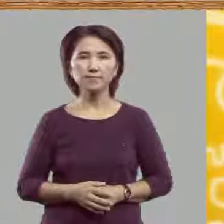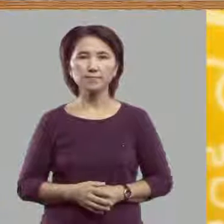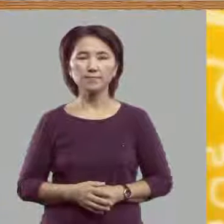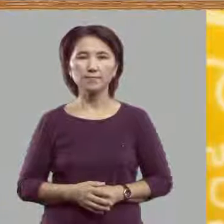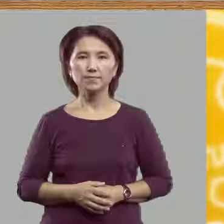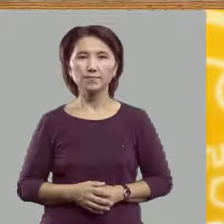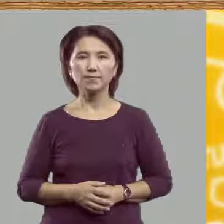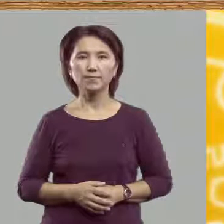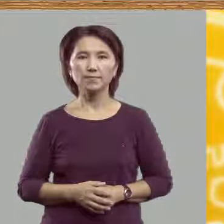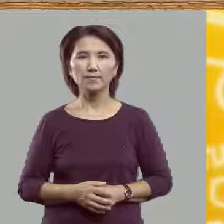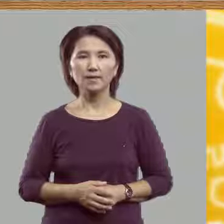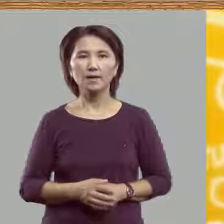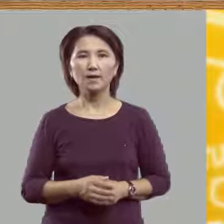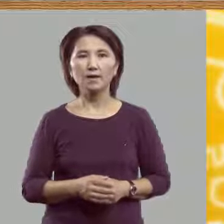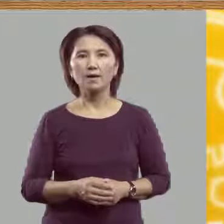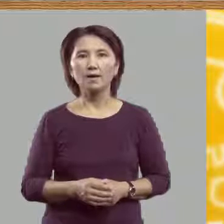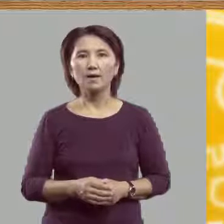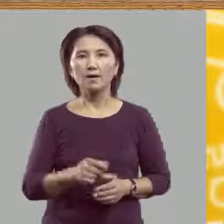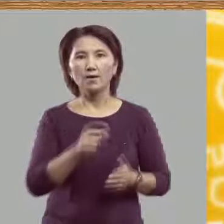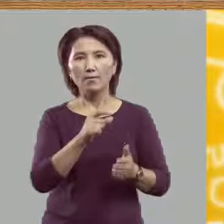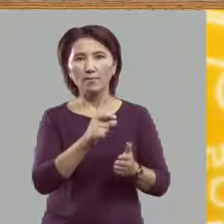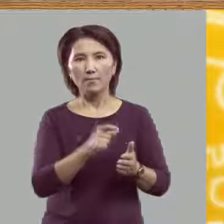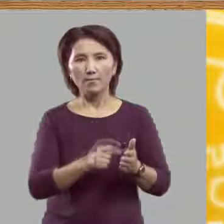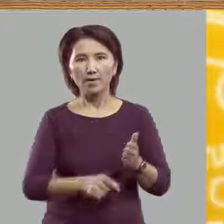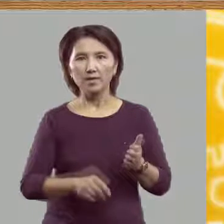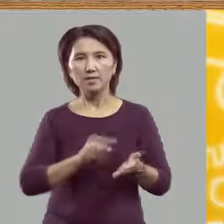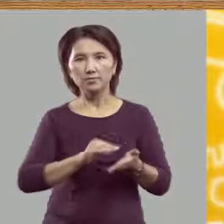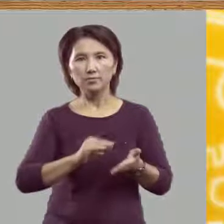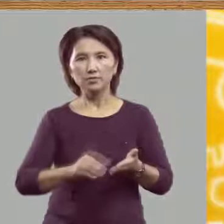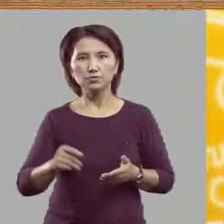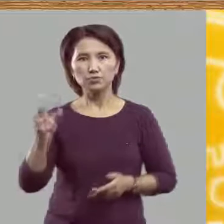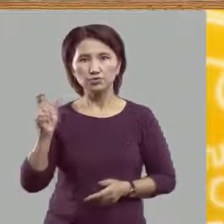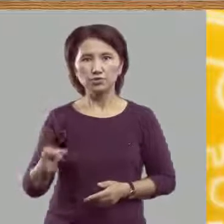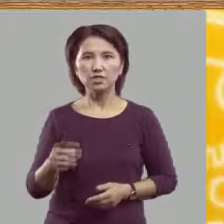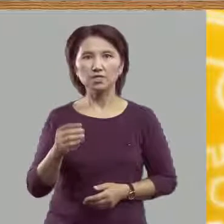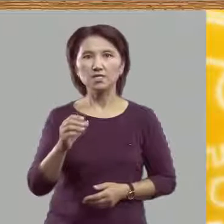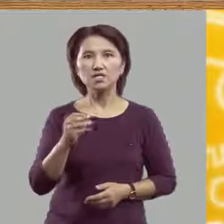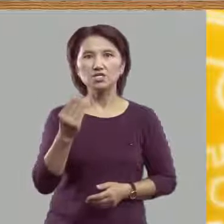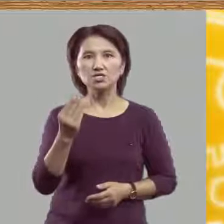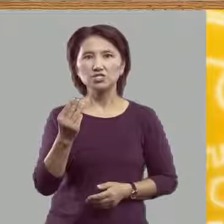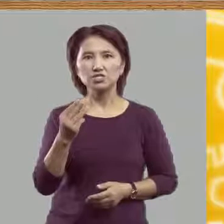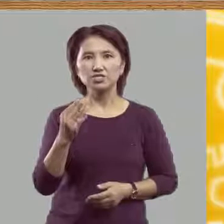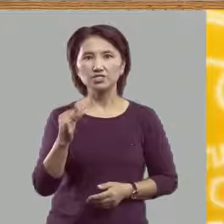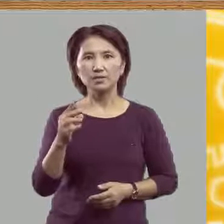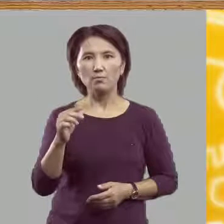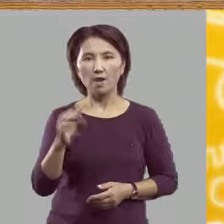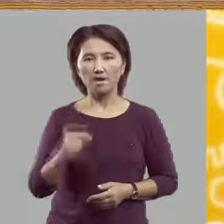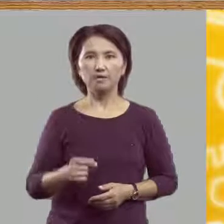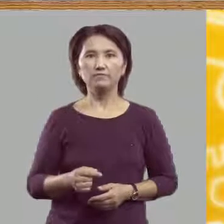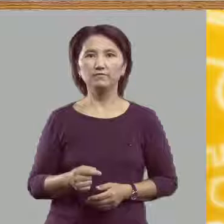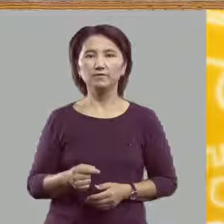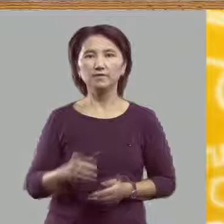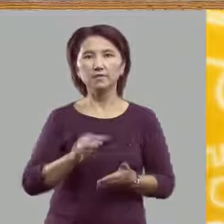Поэт Александр Шибаев про это написал вот так.